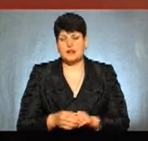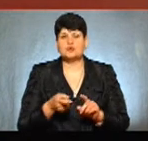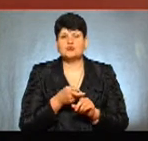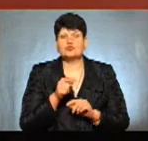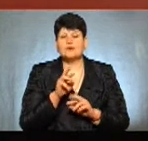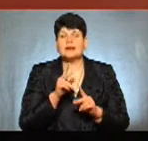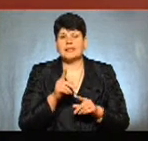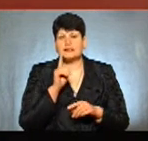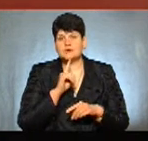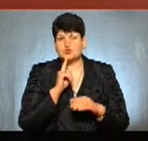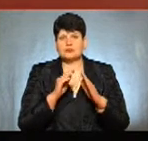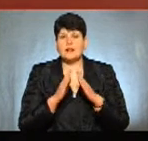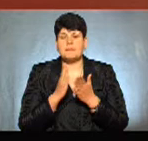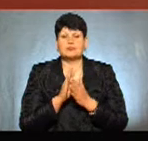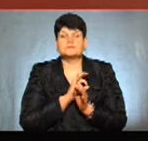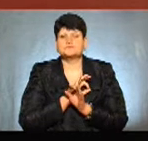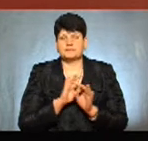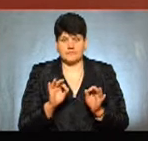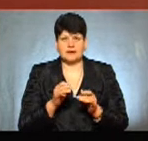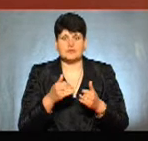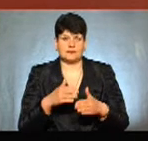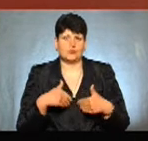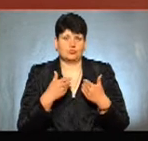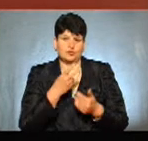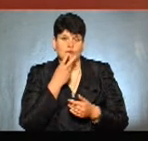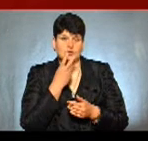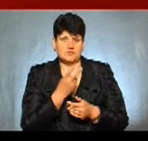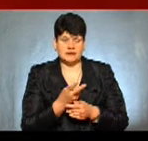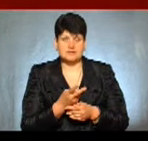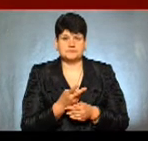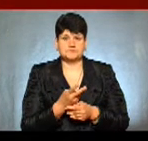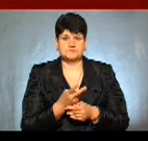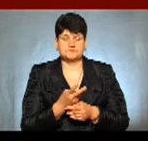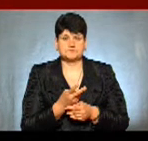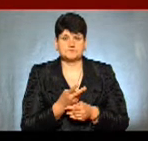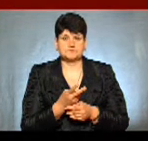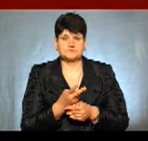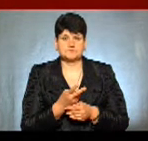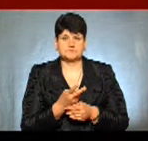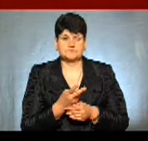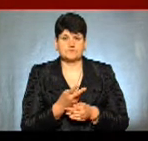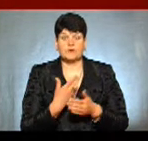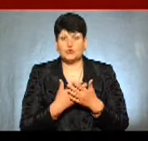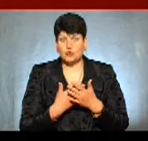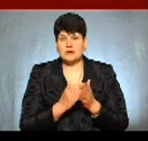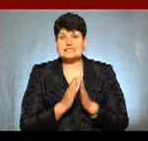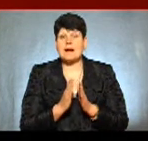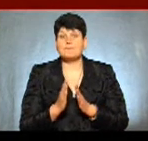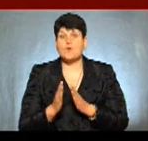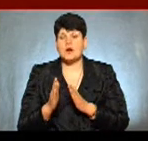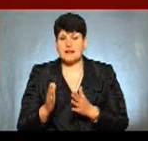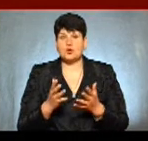тимчасова споруда має виглядати в ідеалі, пропоную зараз глянути, попрошу режисерів нам показати. Тобто, за порядком